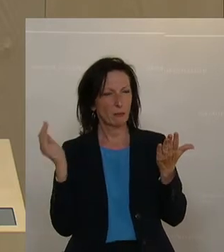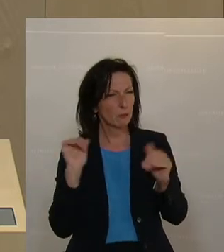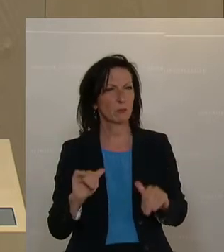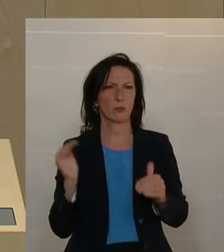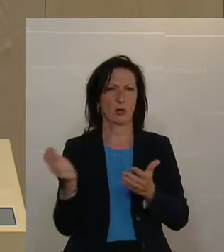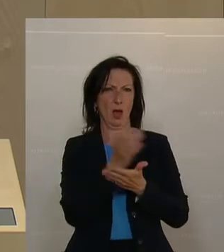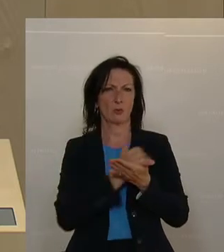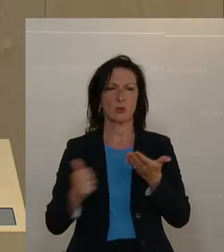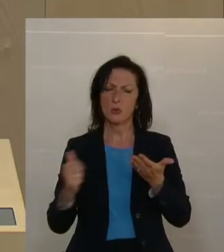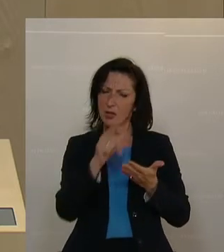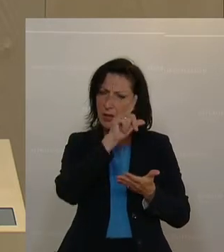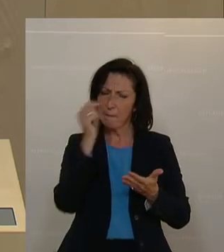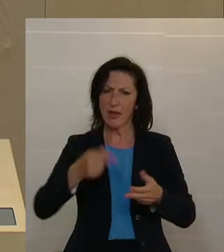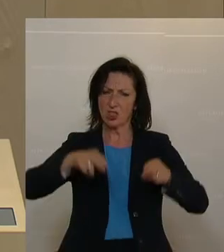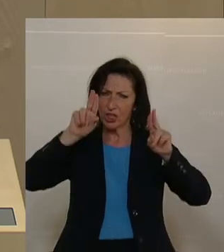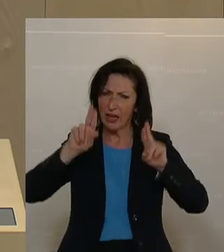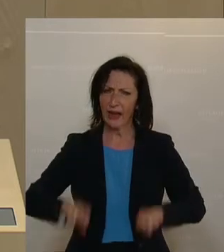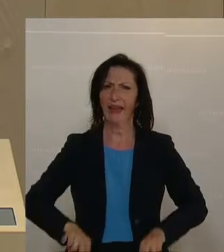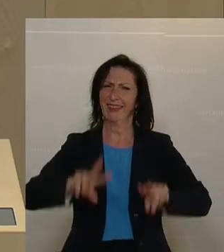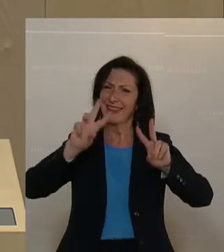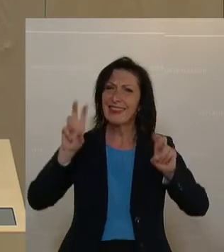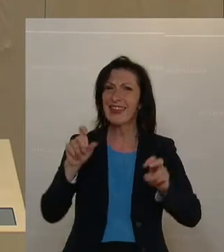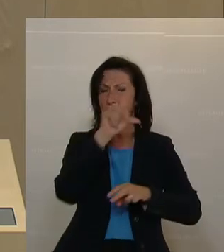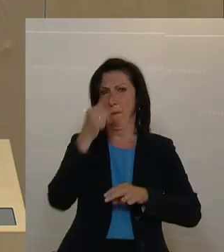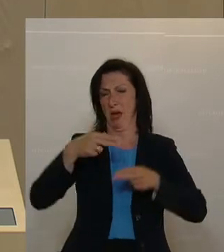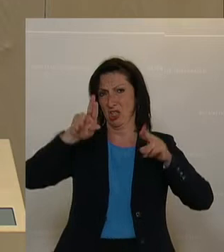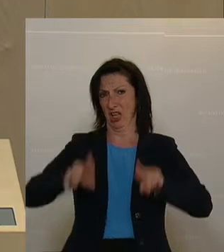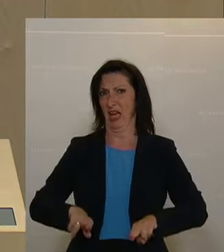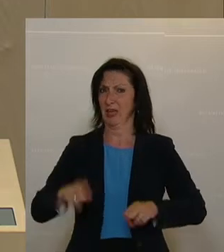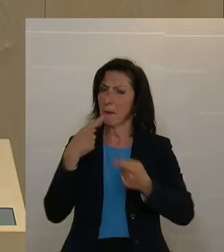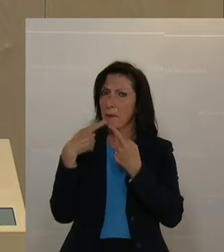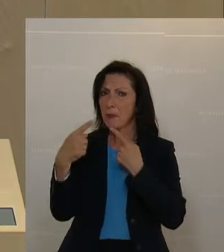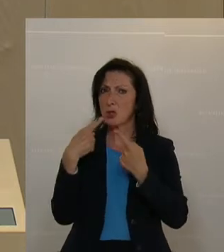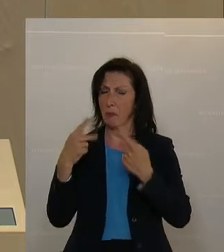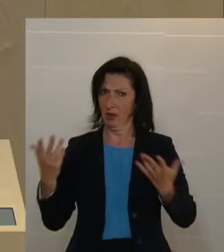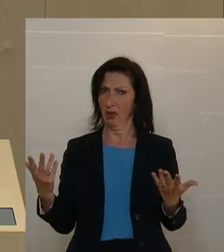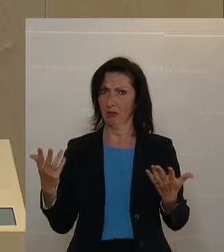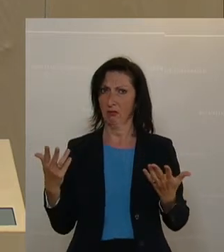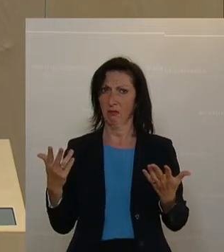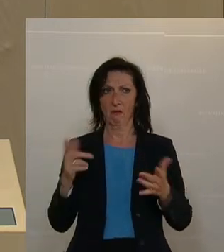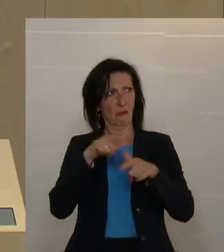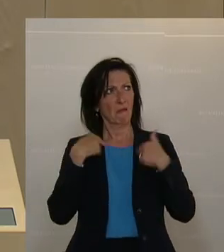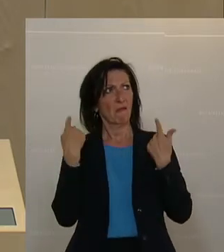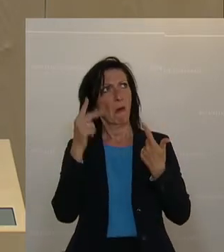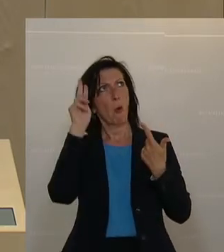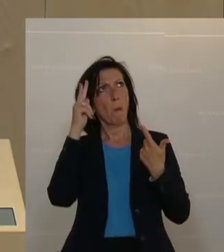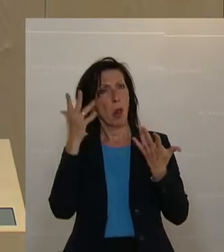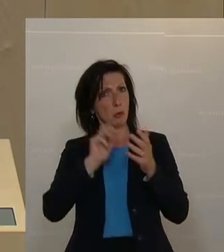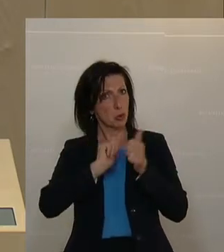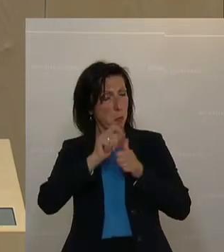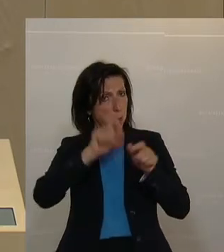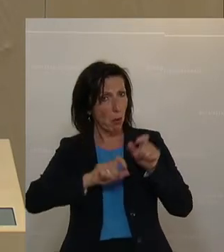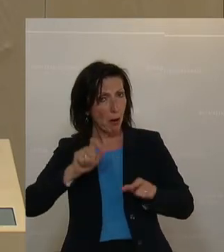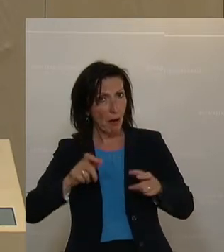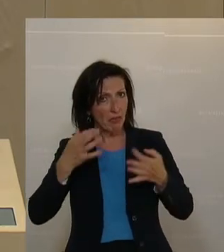um Menschenrechte zu thematisieren. Und ja, wenn wir uns heute fragen, dürfen Sportler, Sportlerinnen in